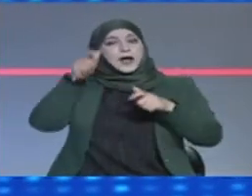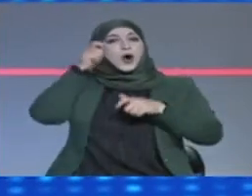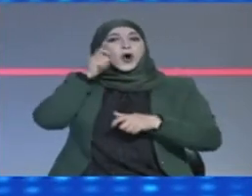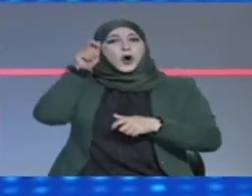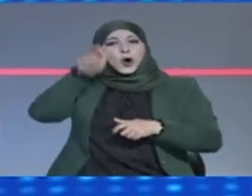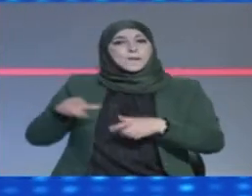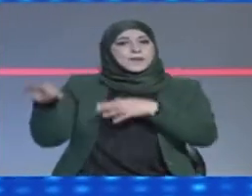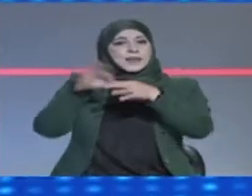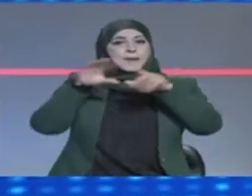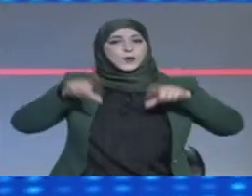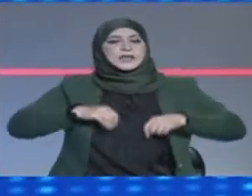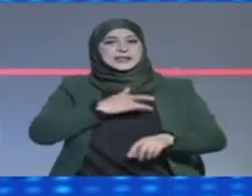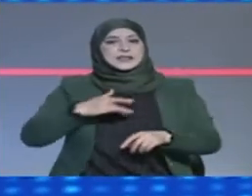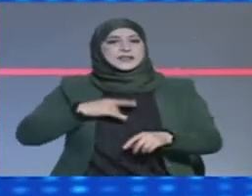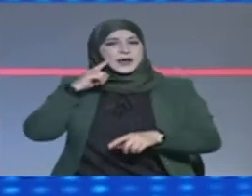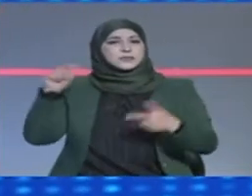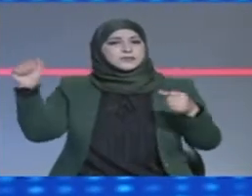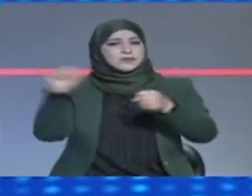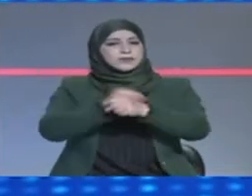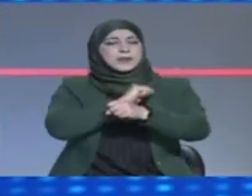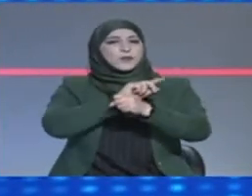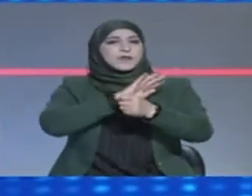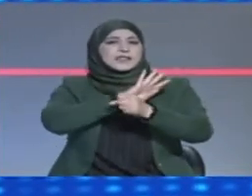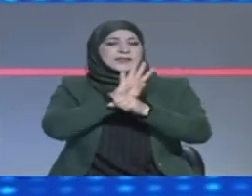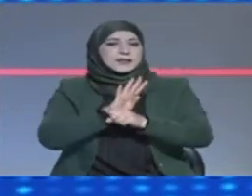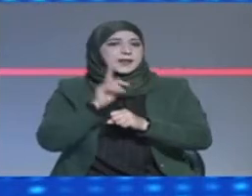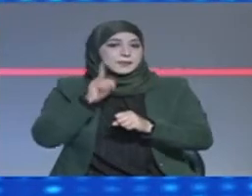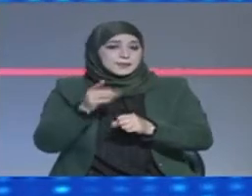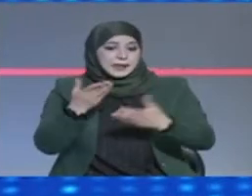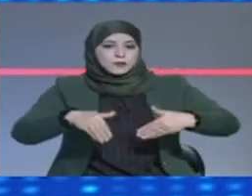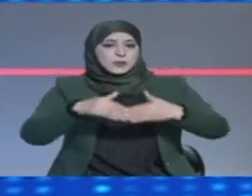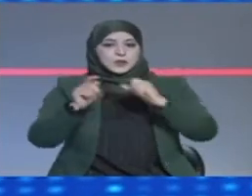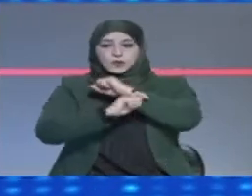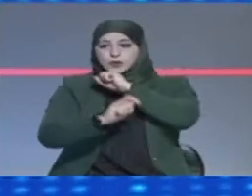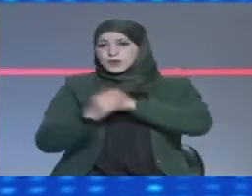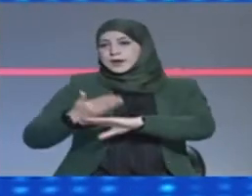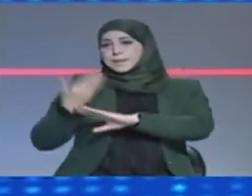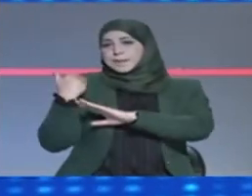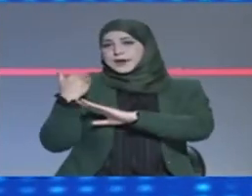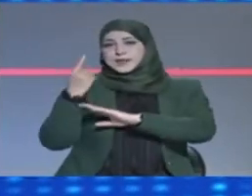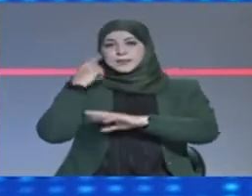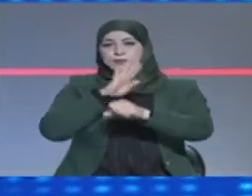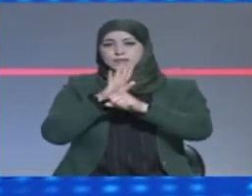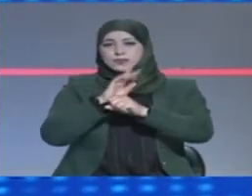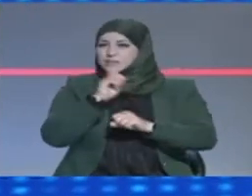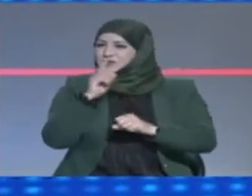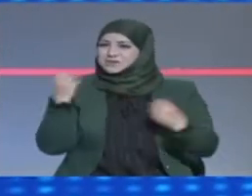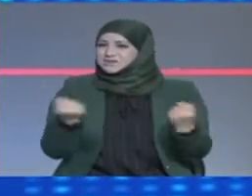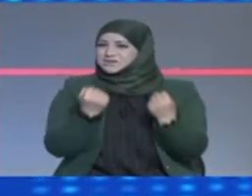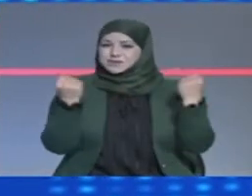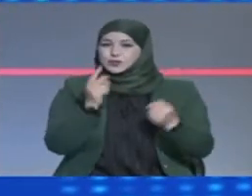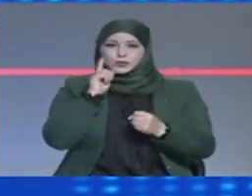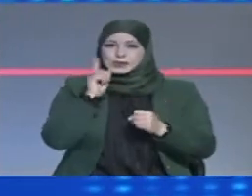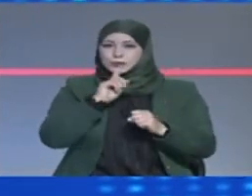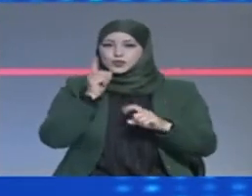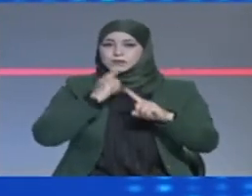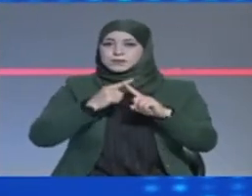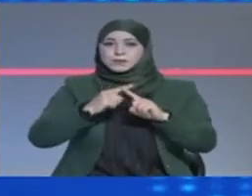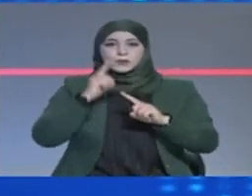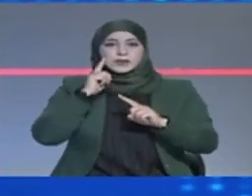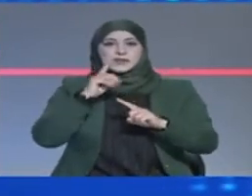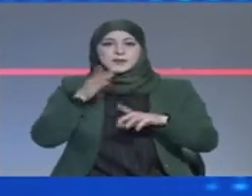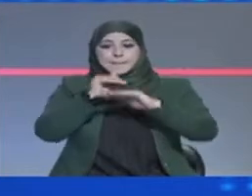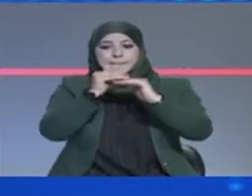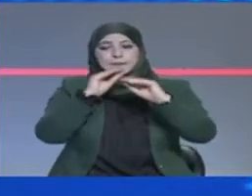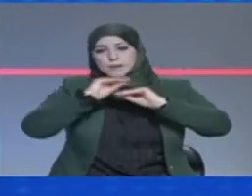العلمية لمجابهة كوفيد-19 نيس جلوز إن الوضع الأسبوع الماضي الوبائي غير مشجع باعتبار استقرار معدل